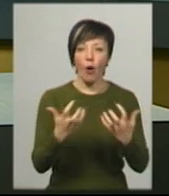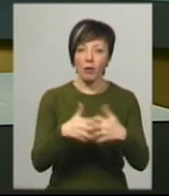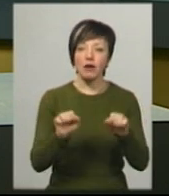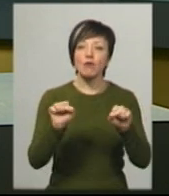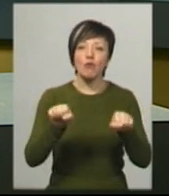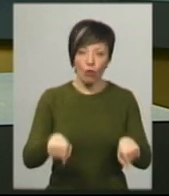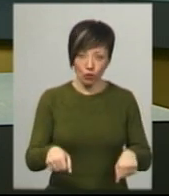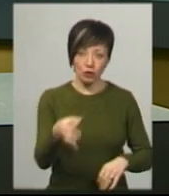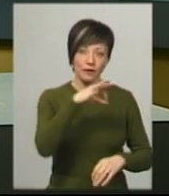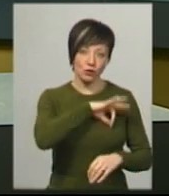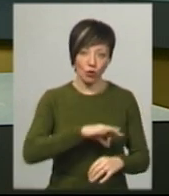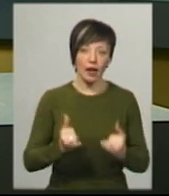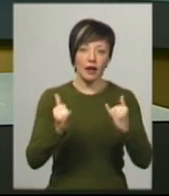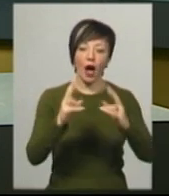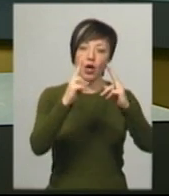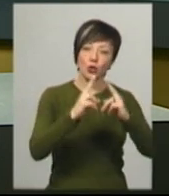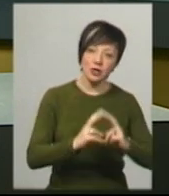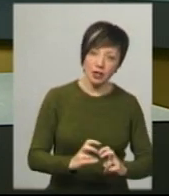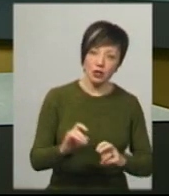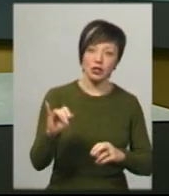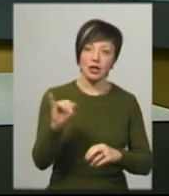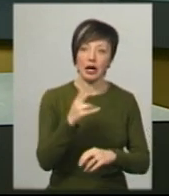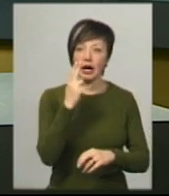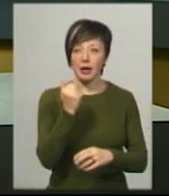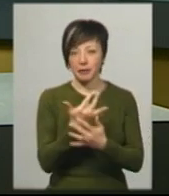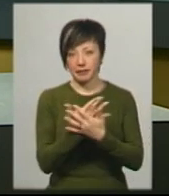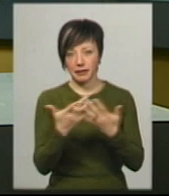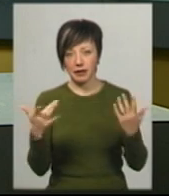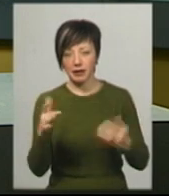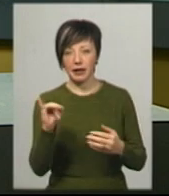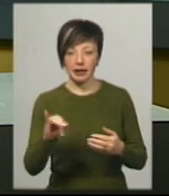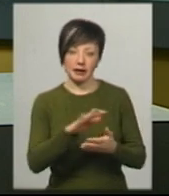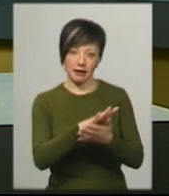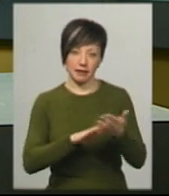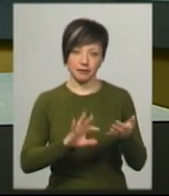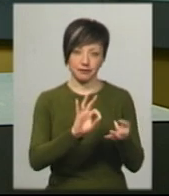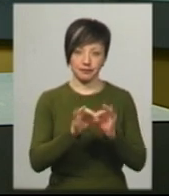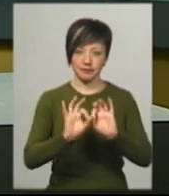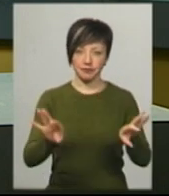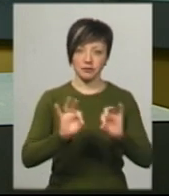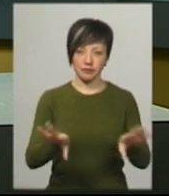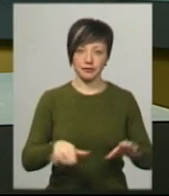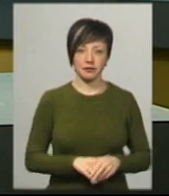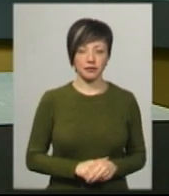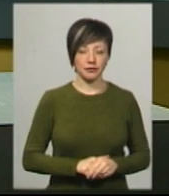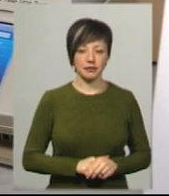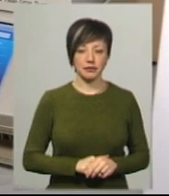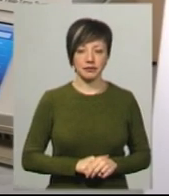можна використовувати для дослідження і гепатитів, та грипів різних типів. Подробиці у сюжеті Анастасії Збродової.